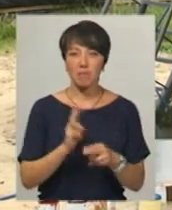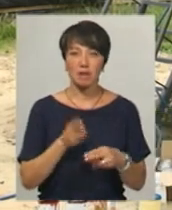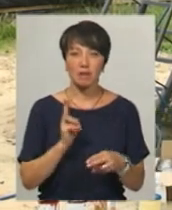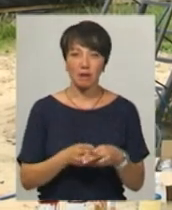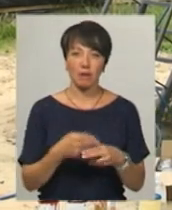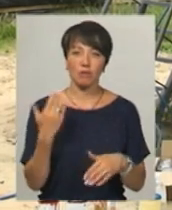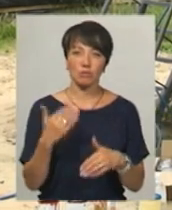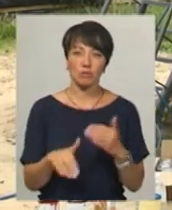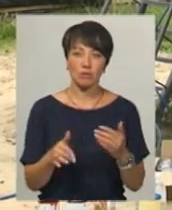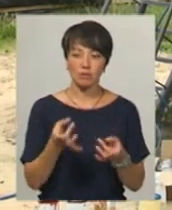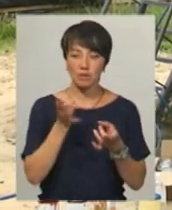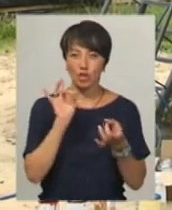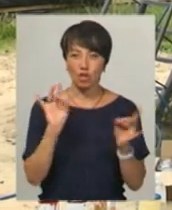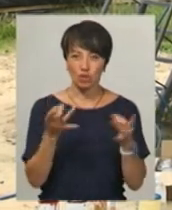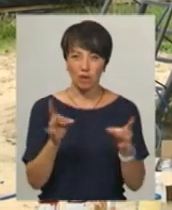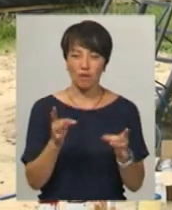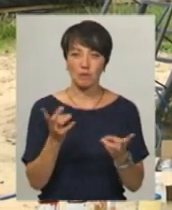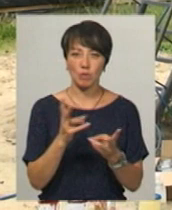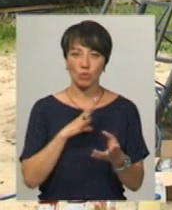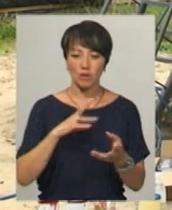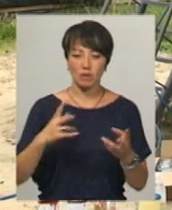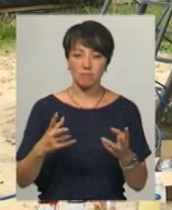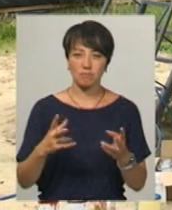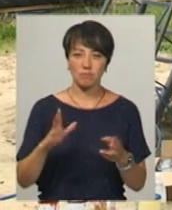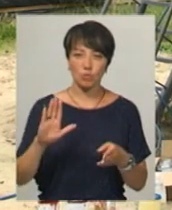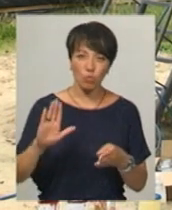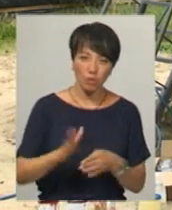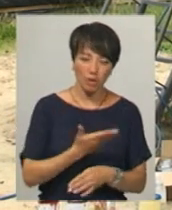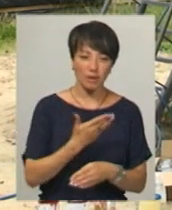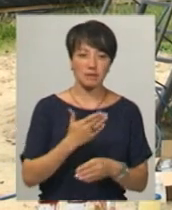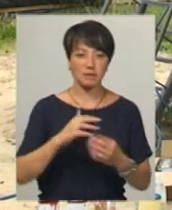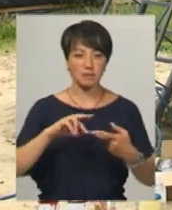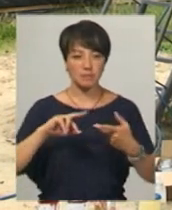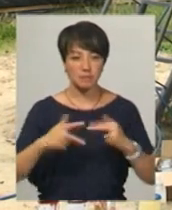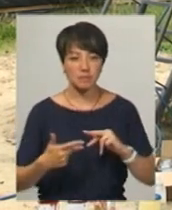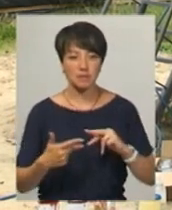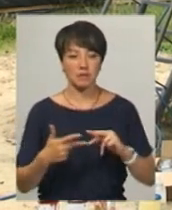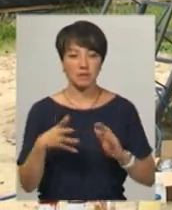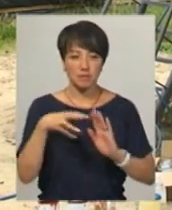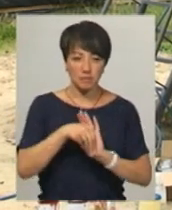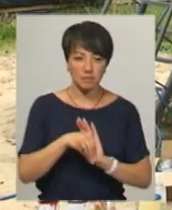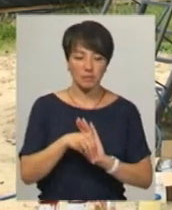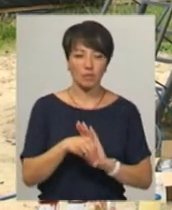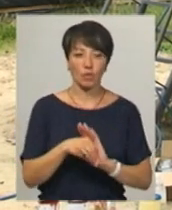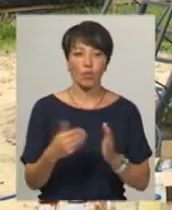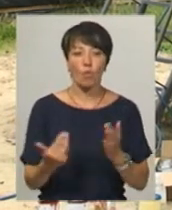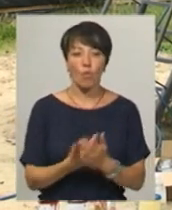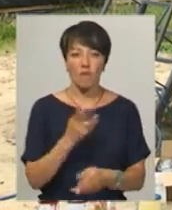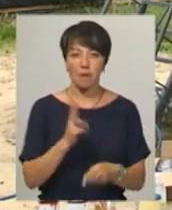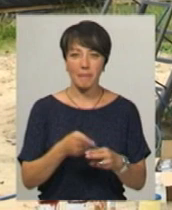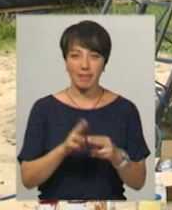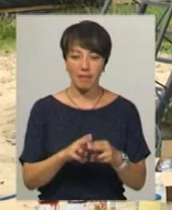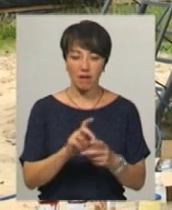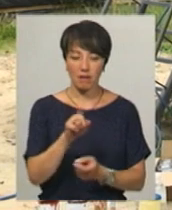дуже був ржавий, його потрібно було вирізати і вживлювати, просто вживлювати новий метал. І таким